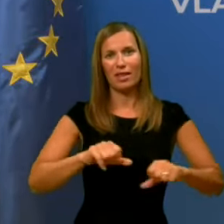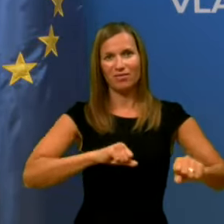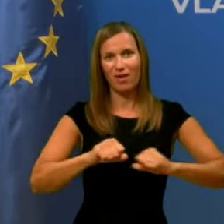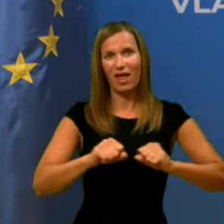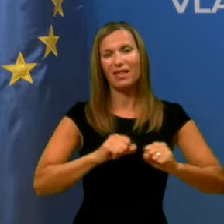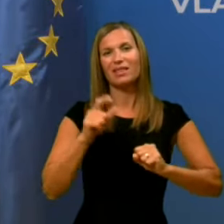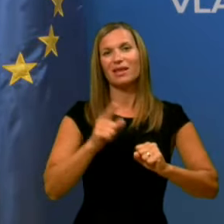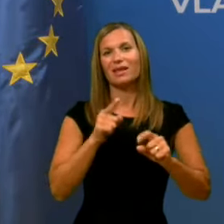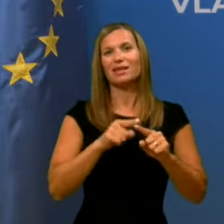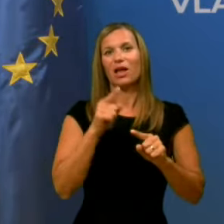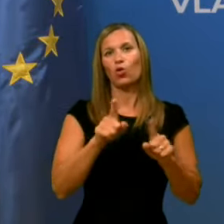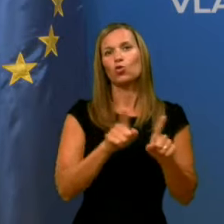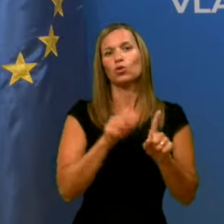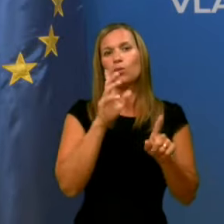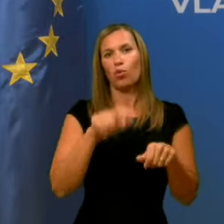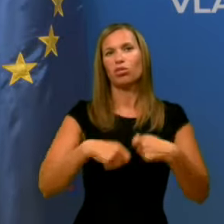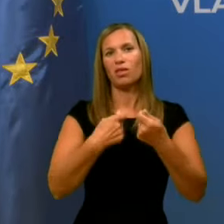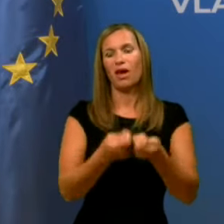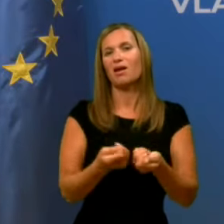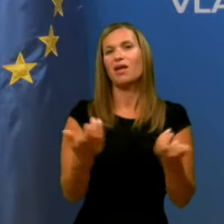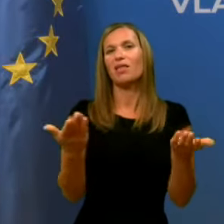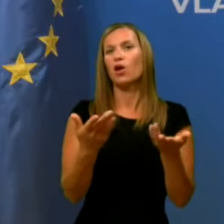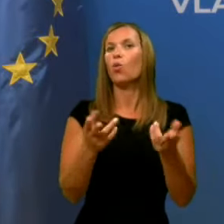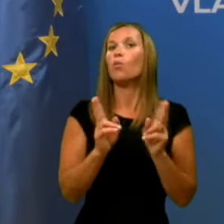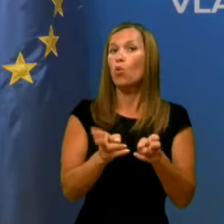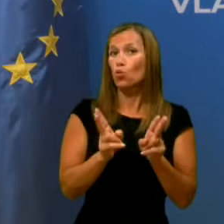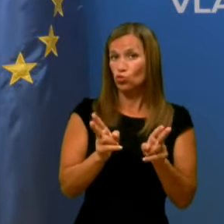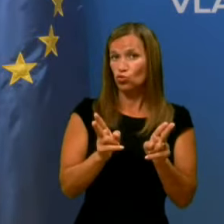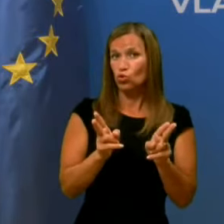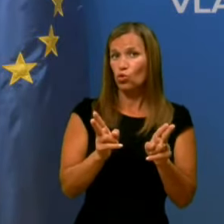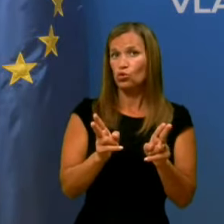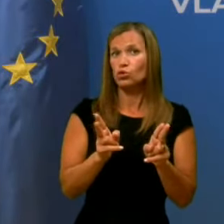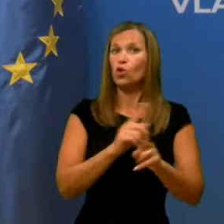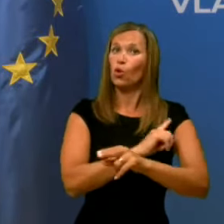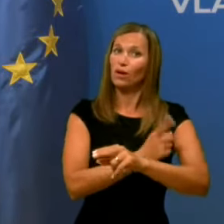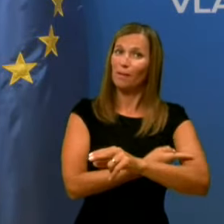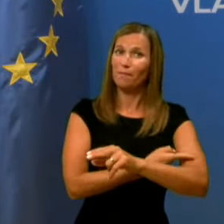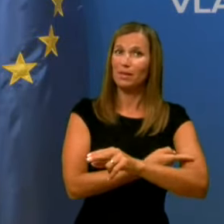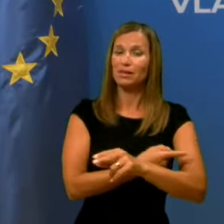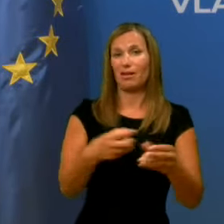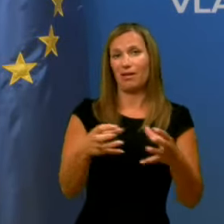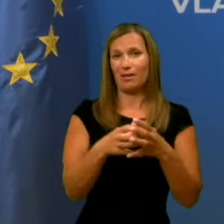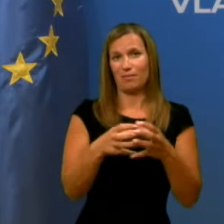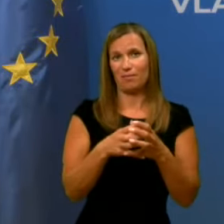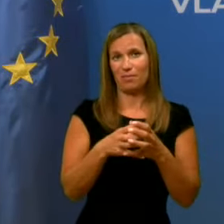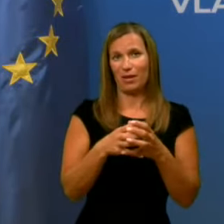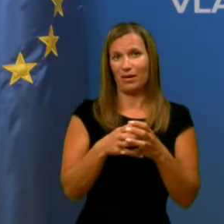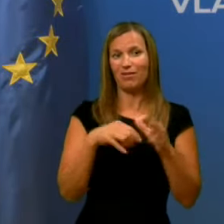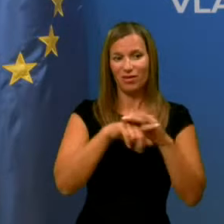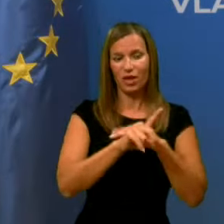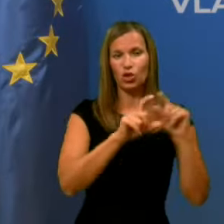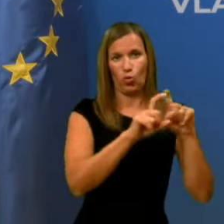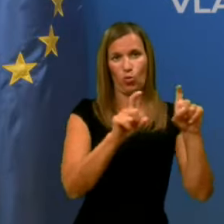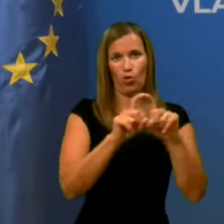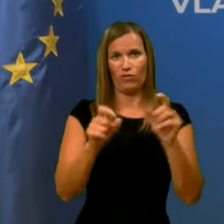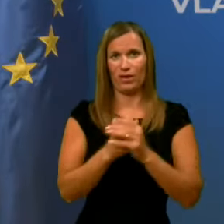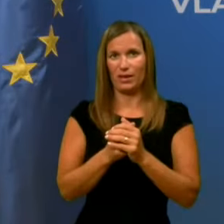in bo s tem dala neko možnost okrepiti ekipe v domovih.